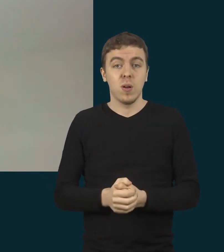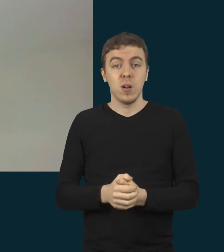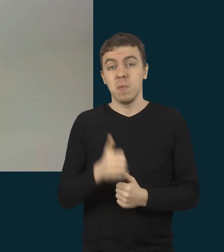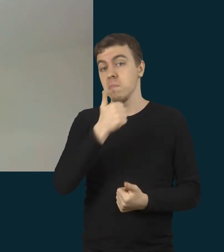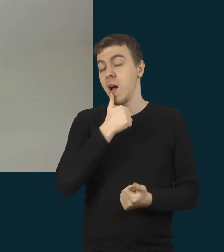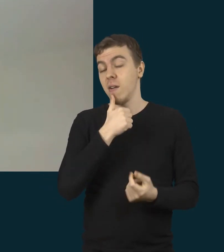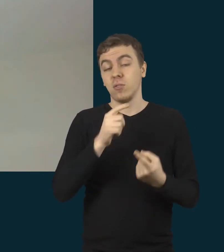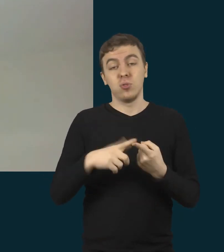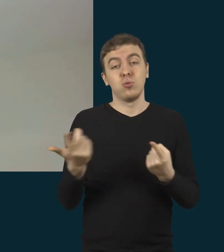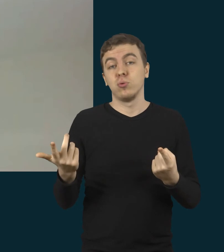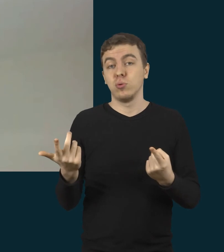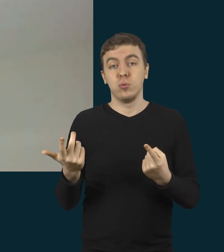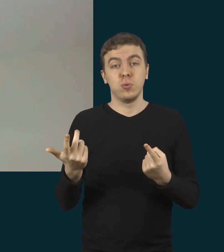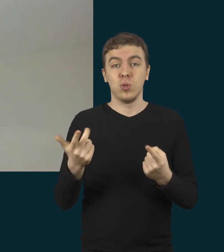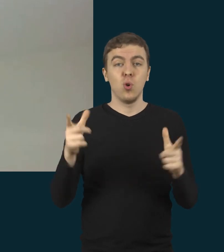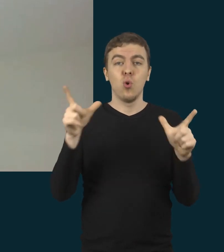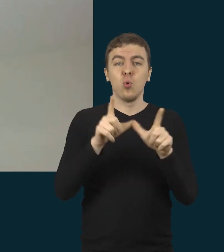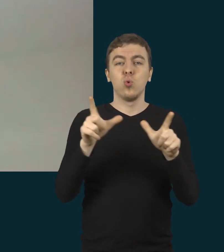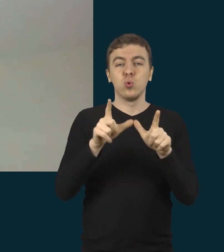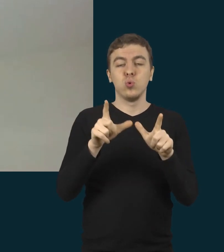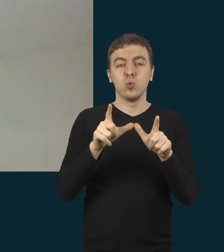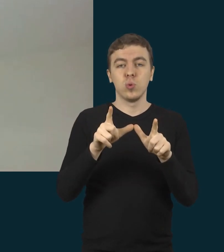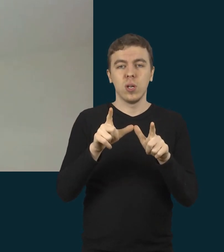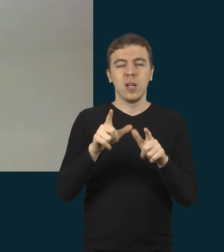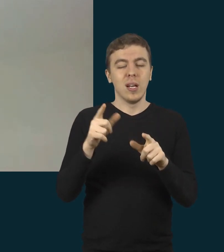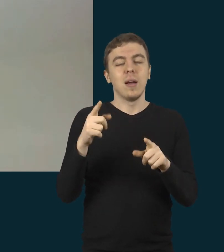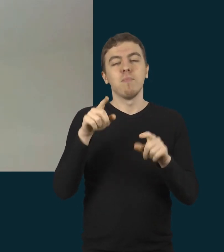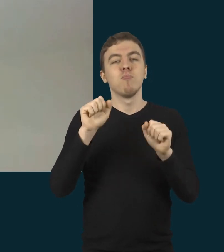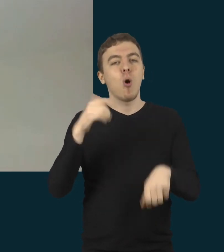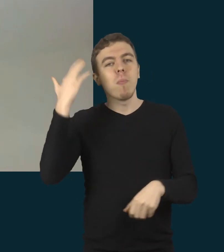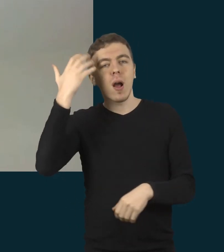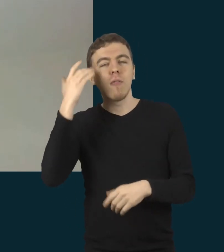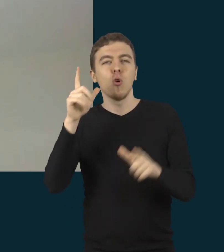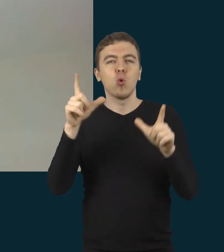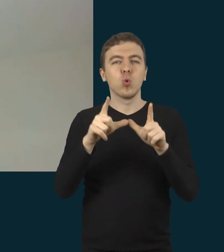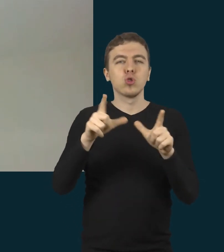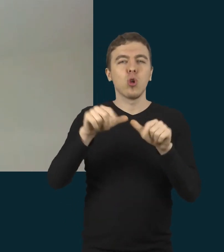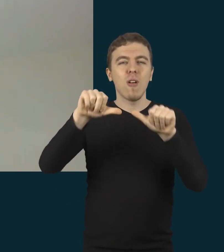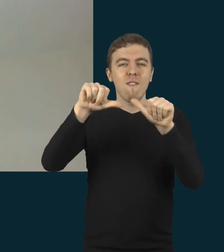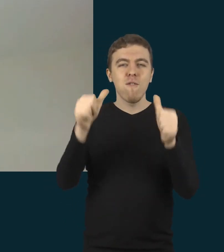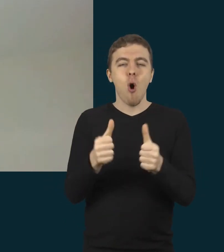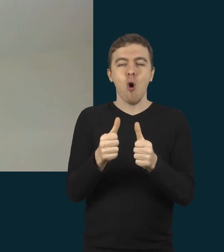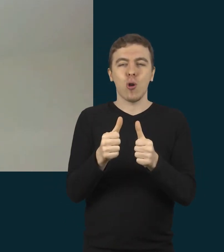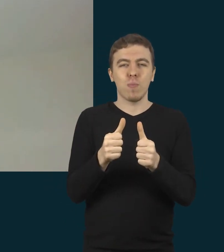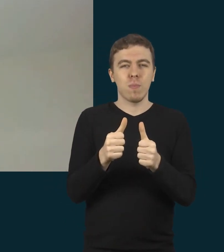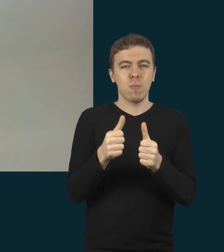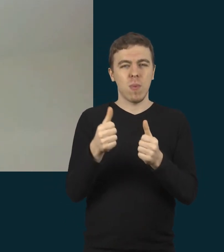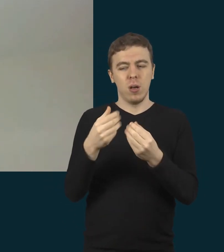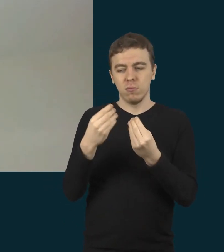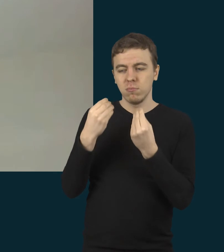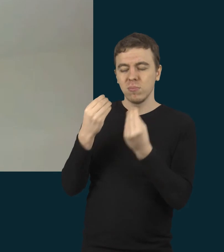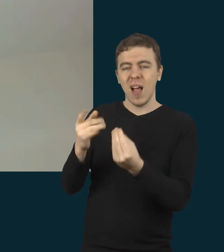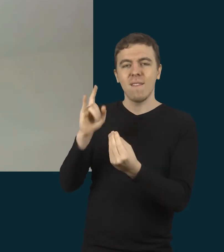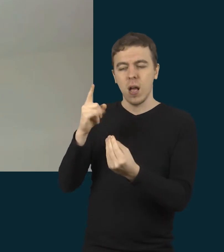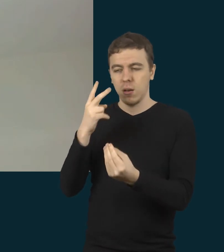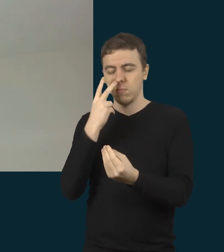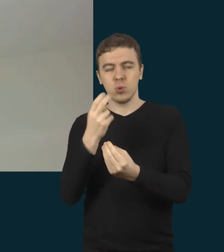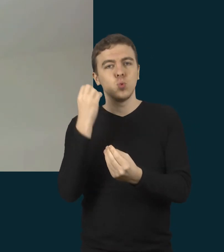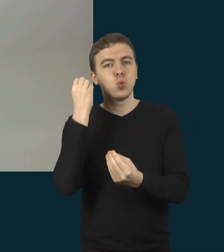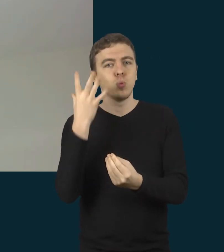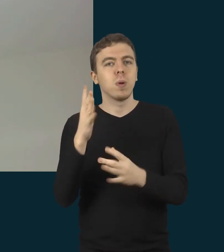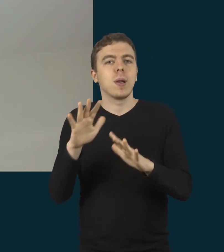pavyzdžiui, kalbant apie pagalvojimą, koks užduoties formatas bus prieinamas tam vaikui.